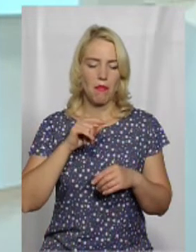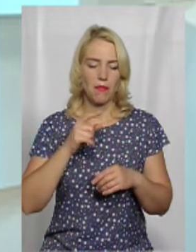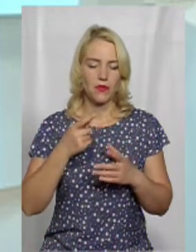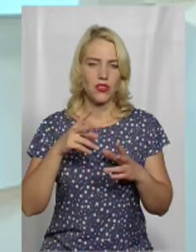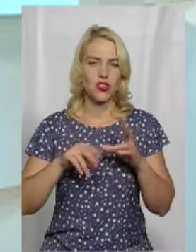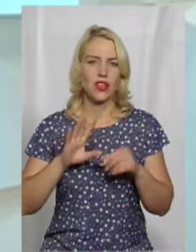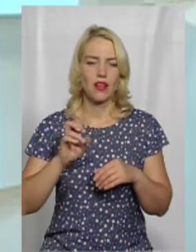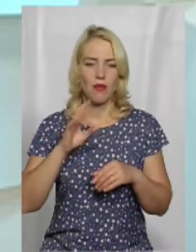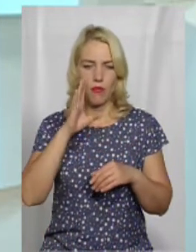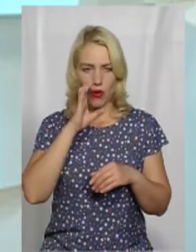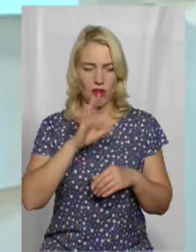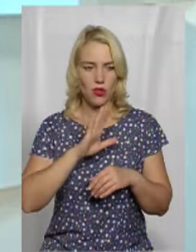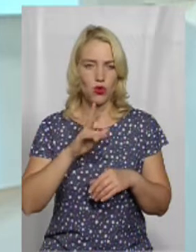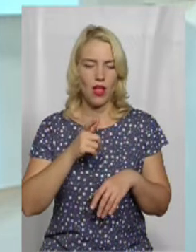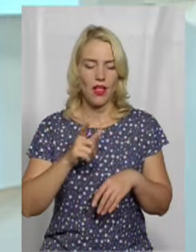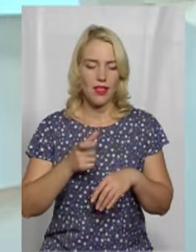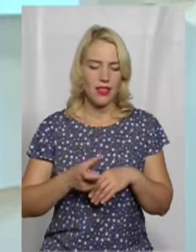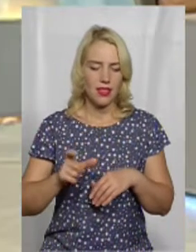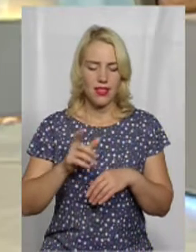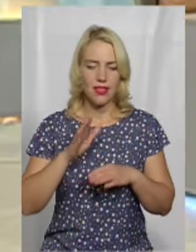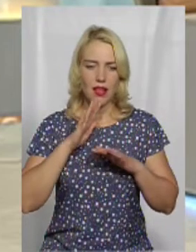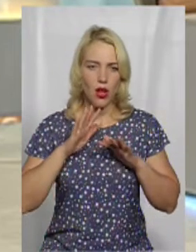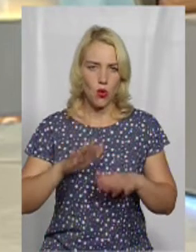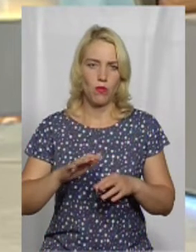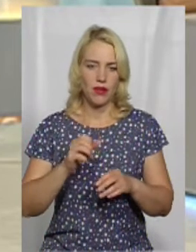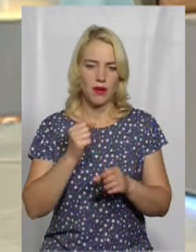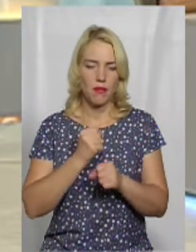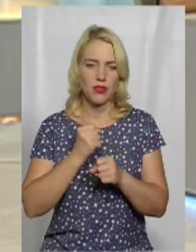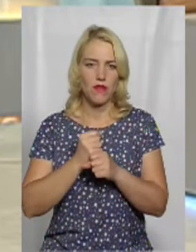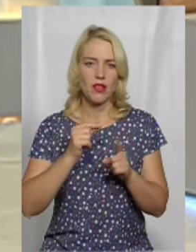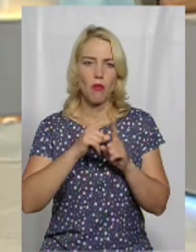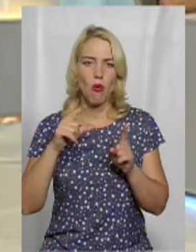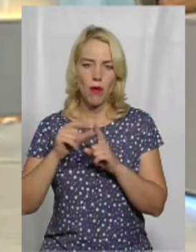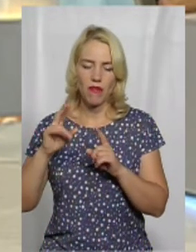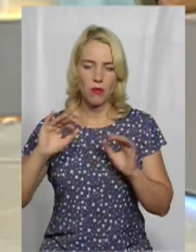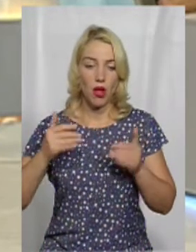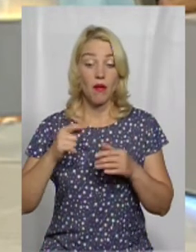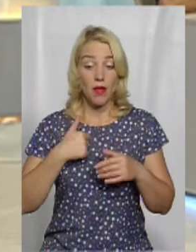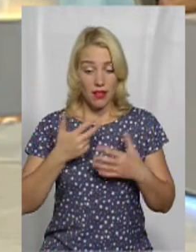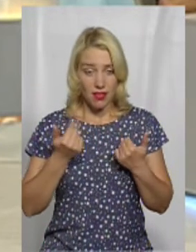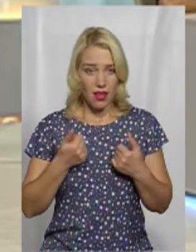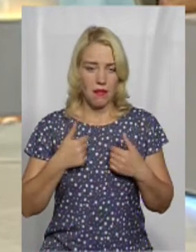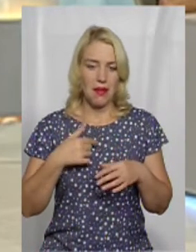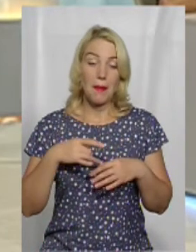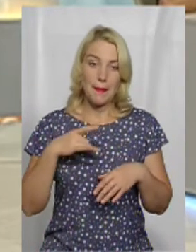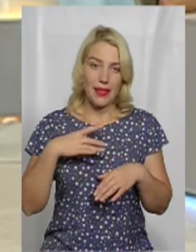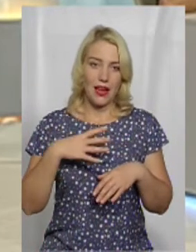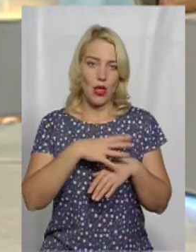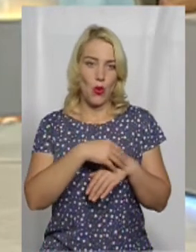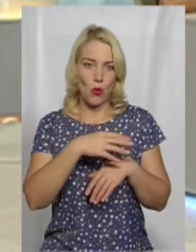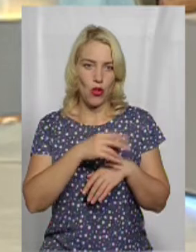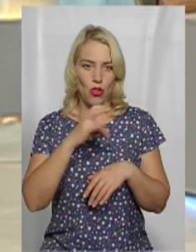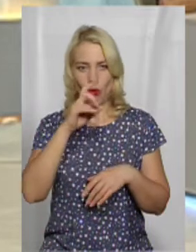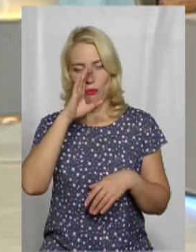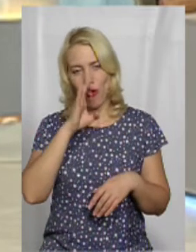ті, які не особливо люблять працювати по обмеженнях, по правилах. Тому ми білі і пухнасті, але такі от погані